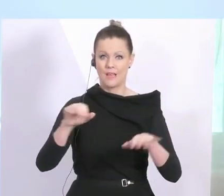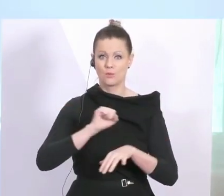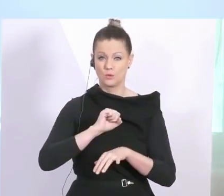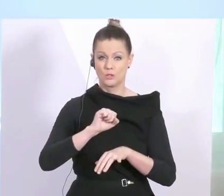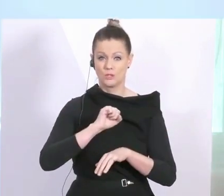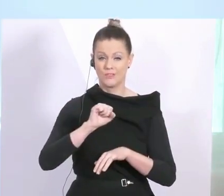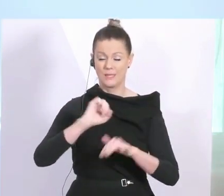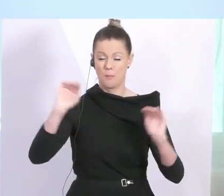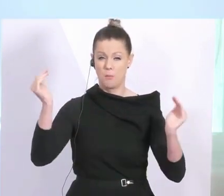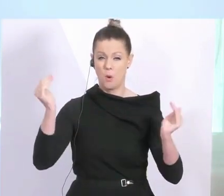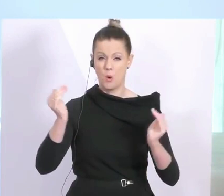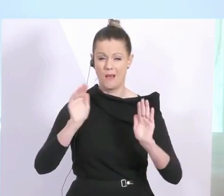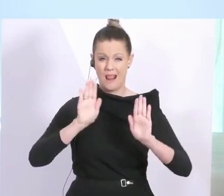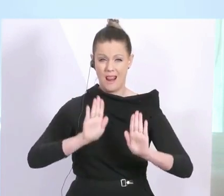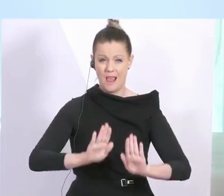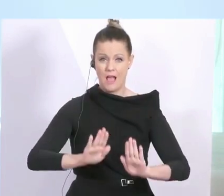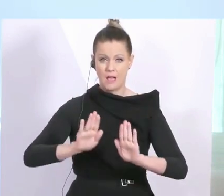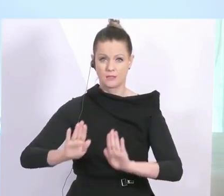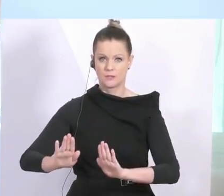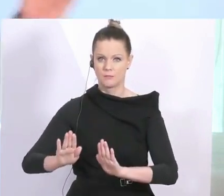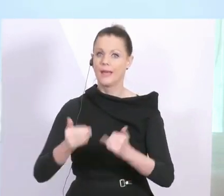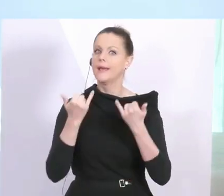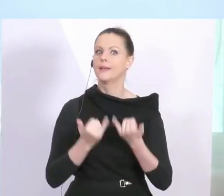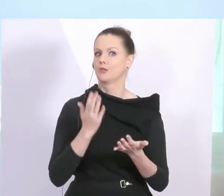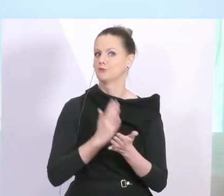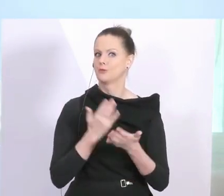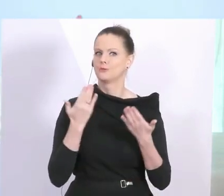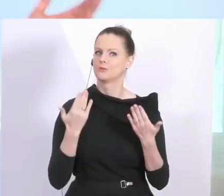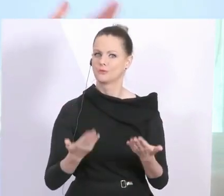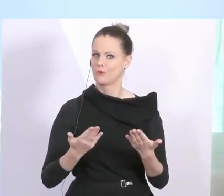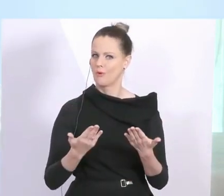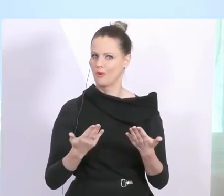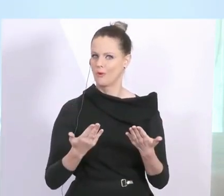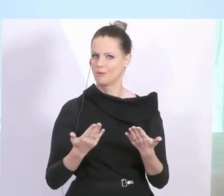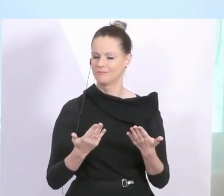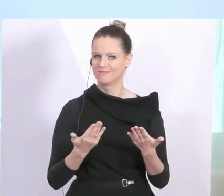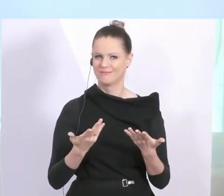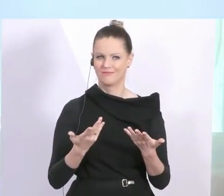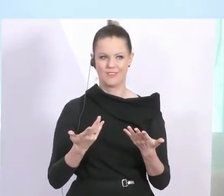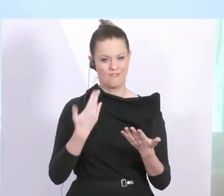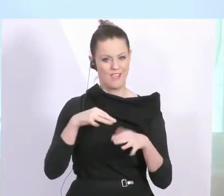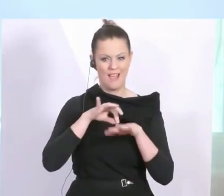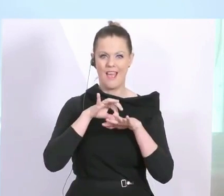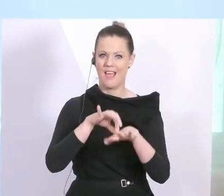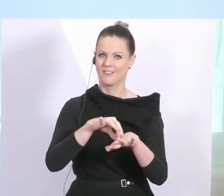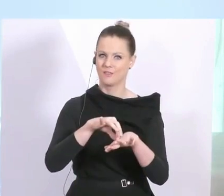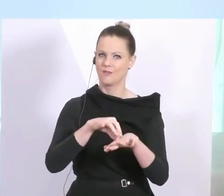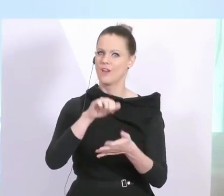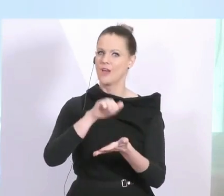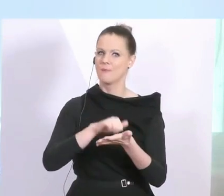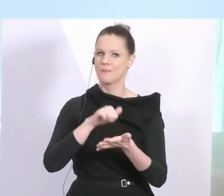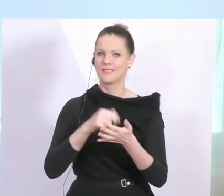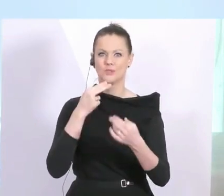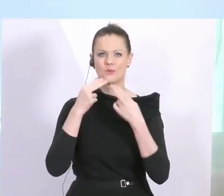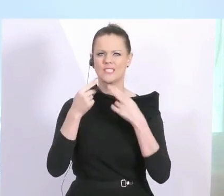verlangsamen. Weil momentan ist es noch nicht so, dass wir bei, das was wir heute hier eingeführt haben als Begriff für Pressekonferenzen,